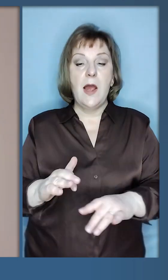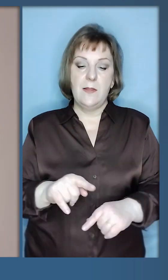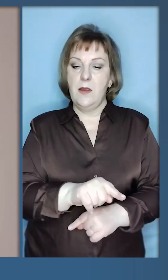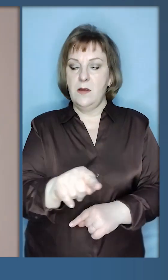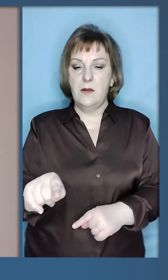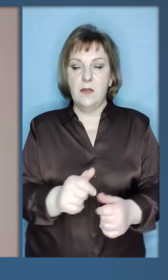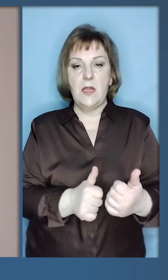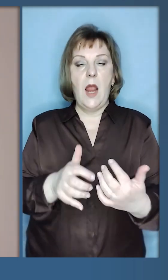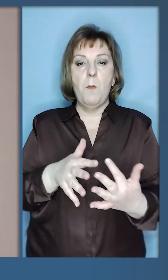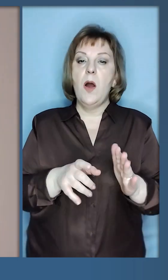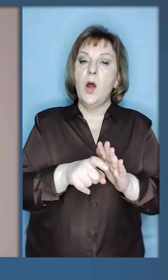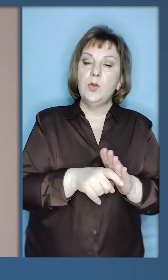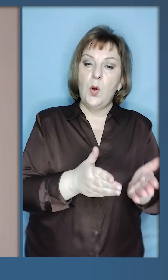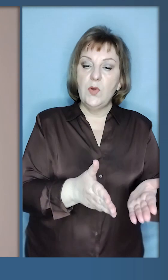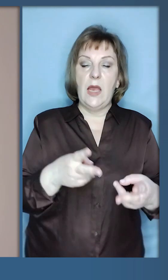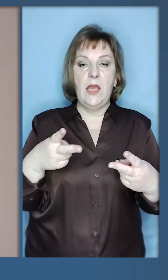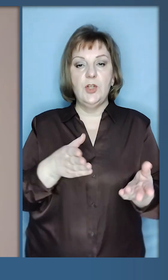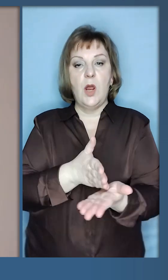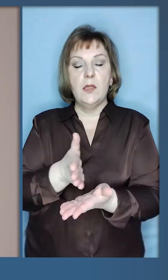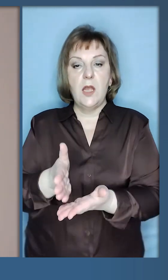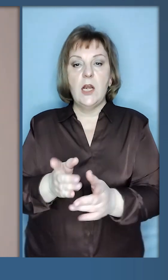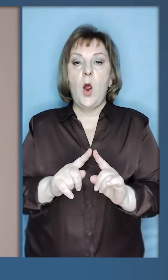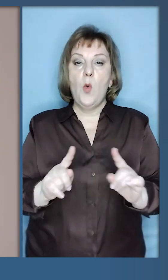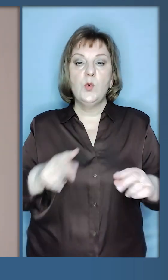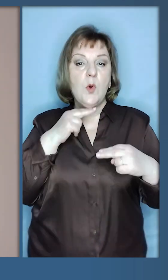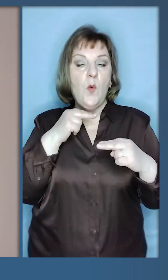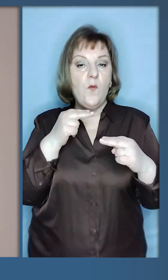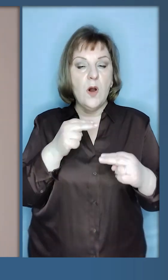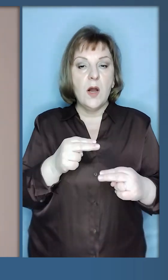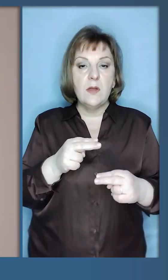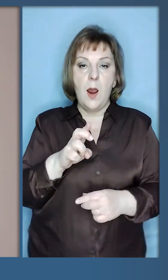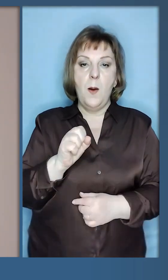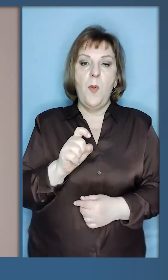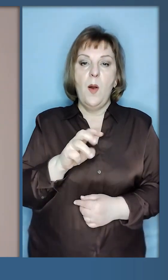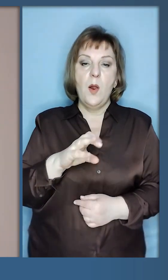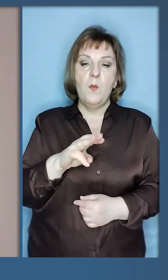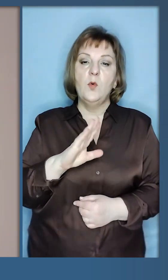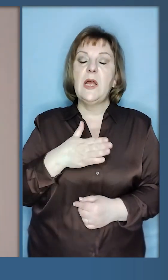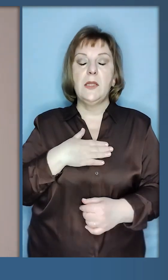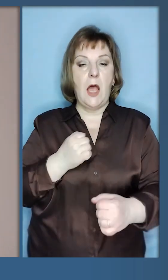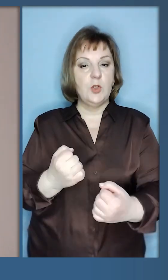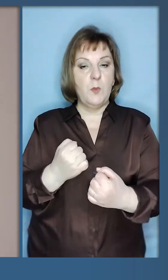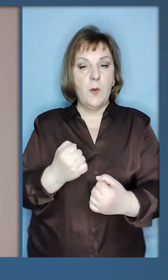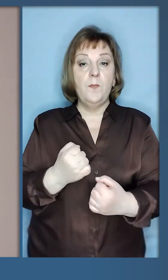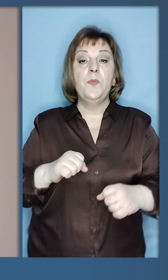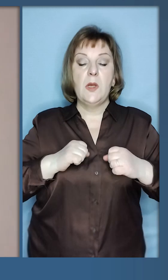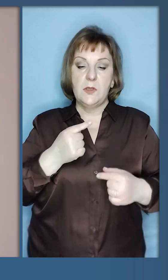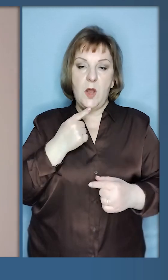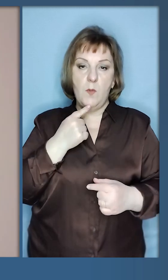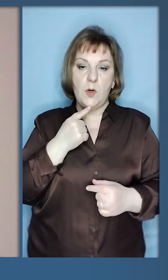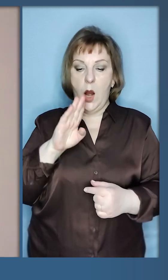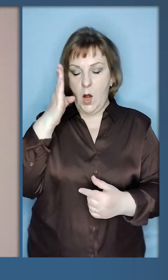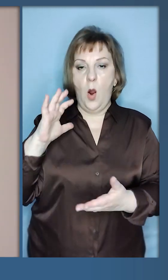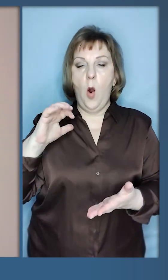передовій, на Донеччині та інших напрямках. Особлива увага Бахмуту, нашому захисту. Спробам